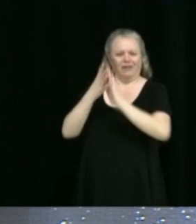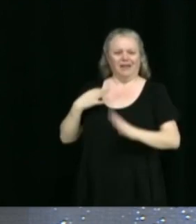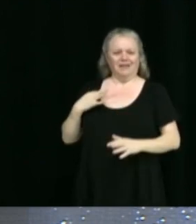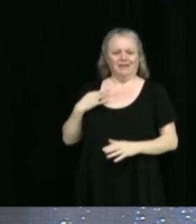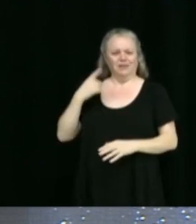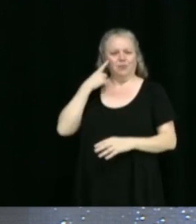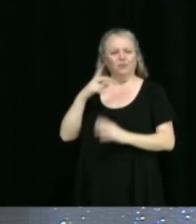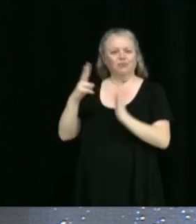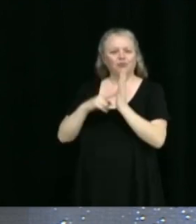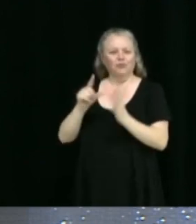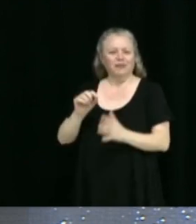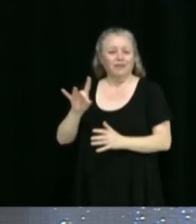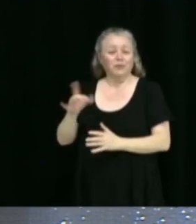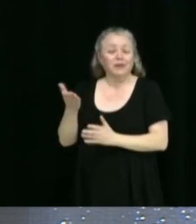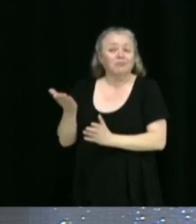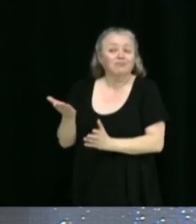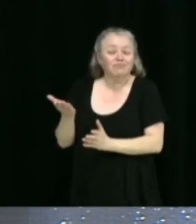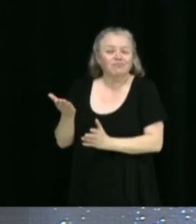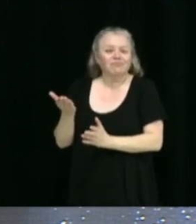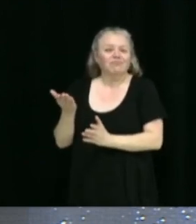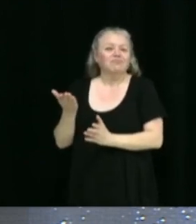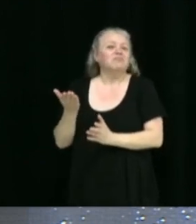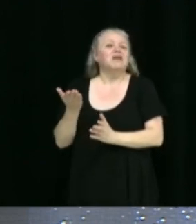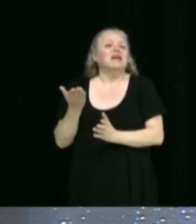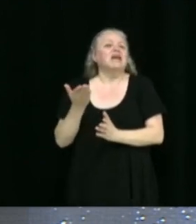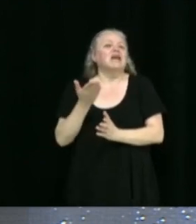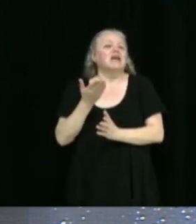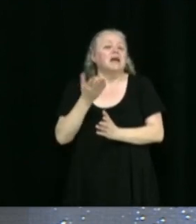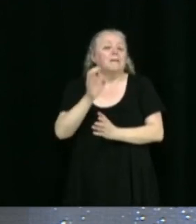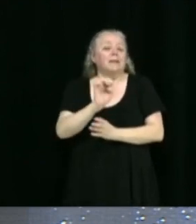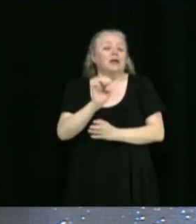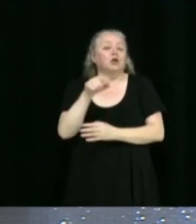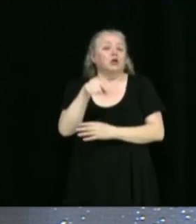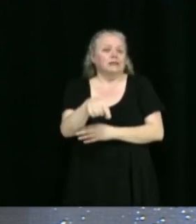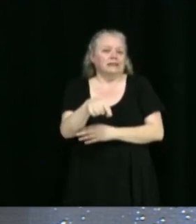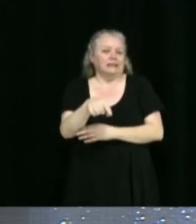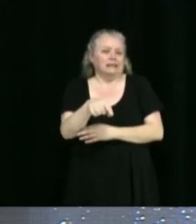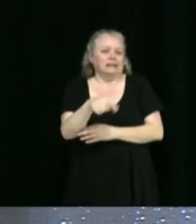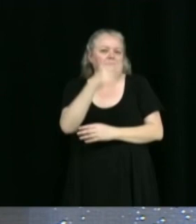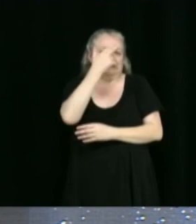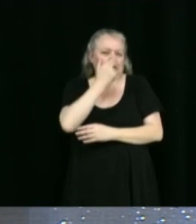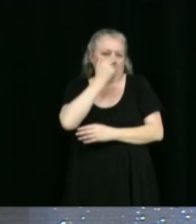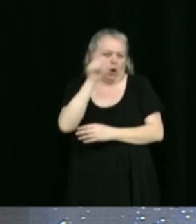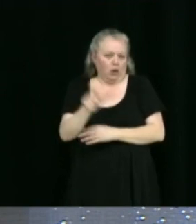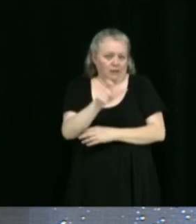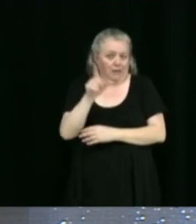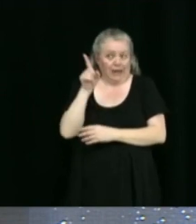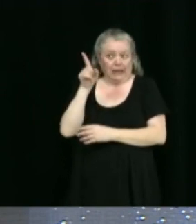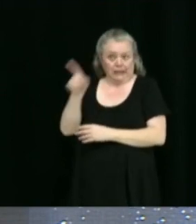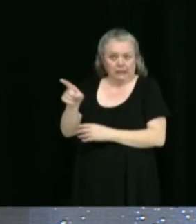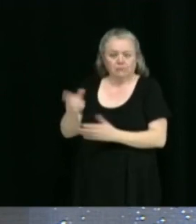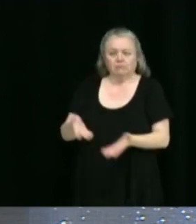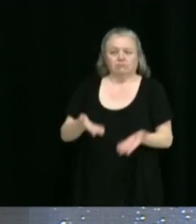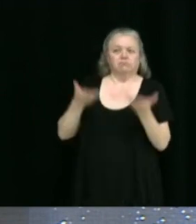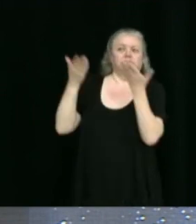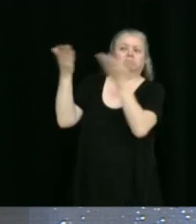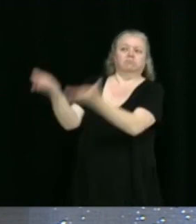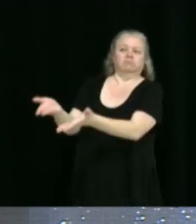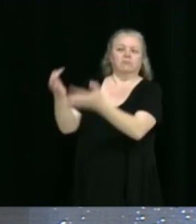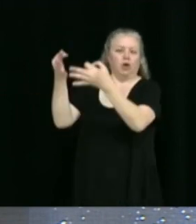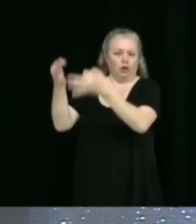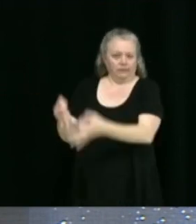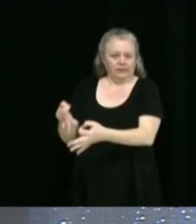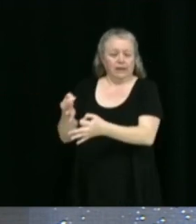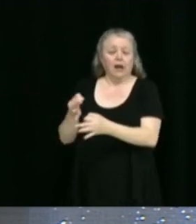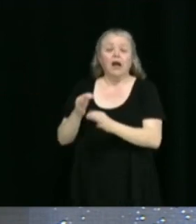S'en suivra une présentation officielle ce mercredi à Sport Québec. Puis, nous aurons des nouvelles à vous